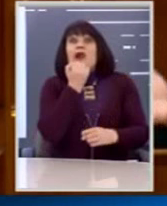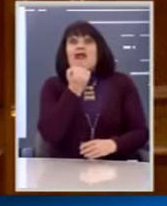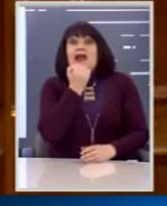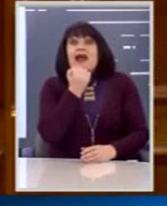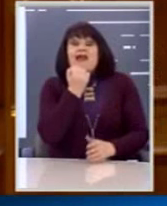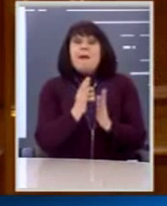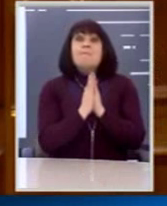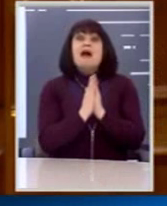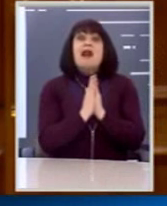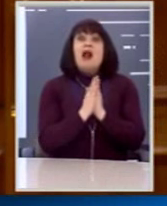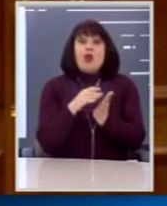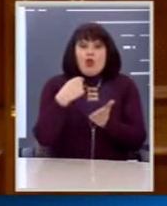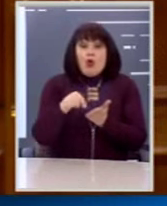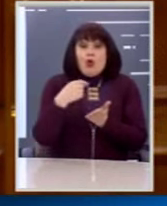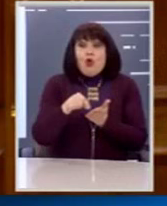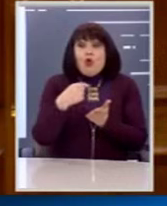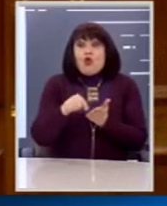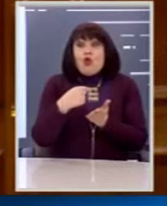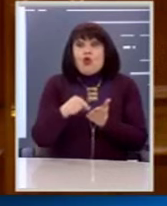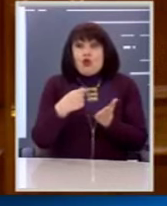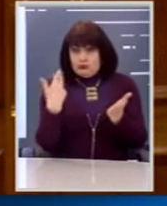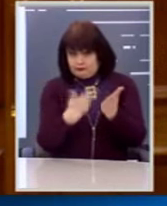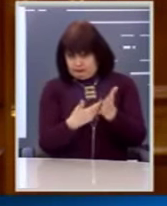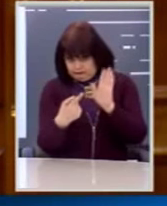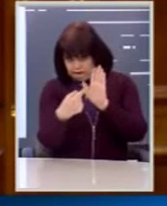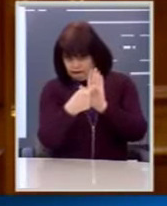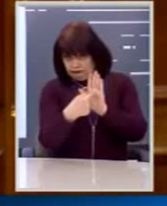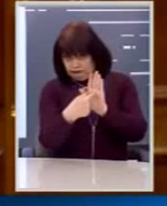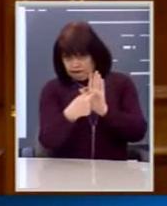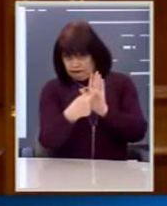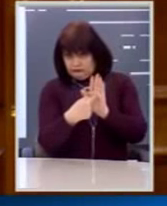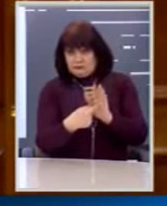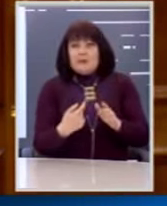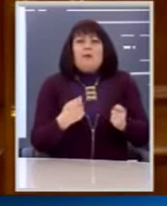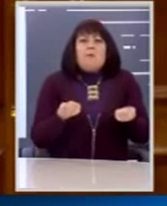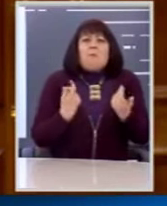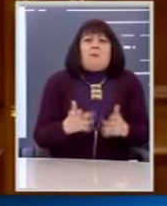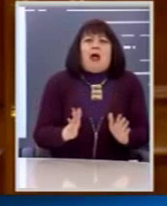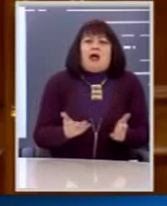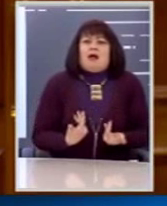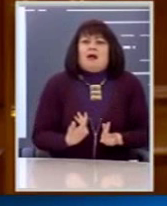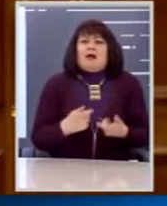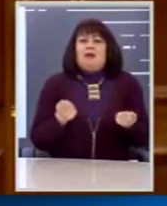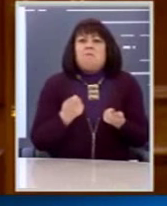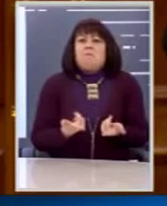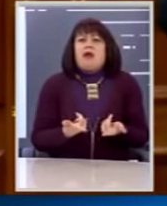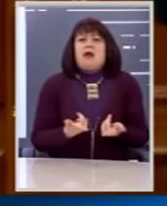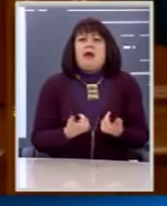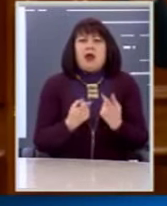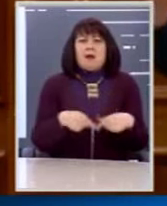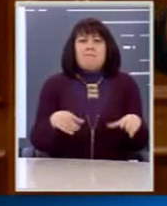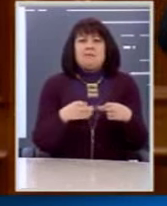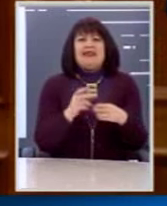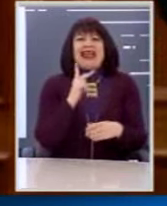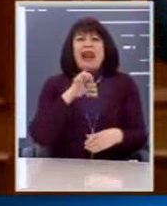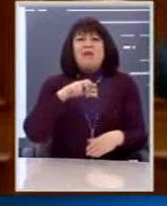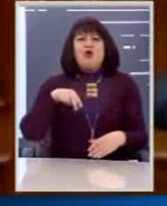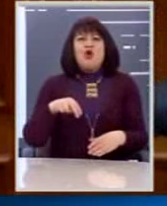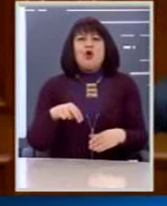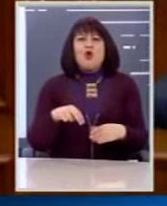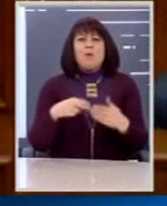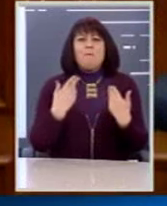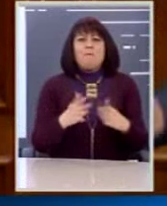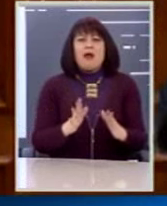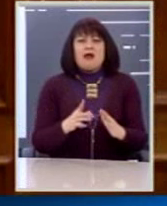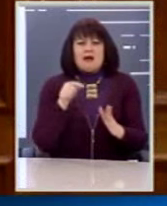Παρακαλώ διορθώστε τα για την άλλη τα στοιχεία. Και αυτό έγινε. Και η Επιτροπή του Κερπνό μετά, αυτό έβγαλε.